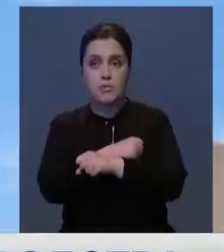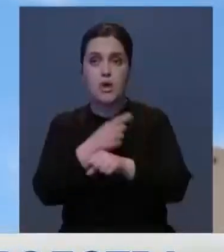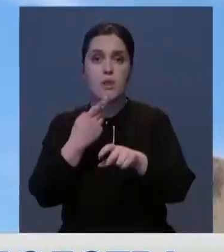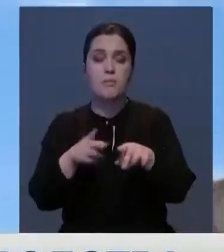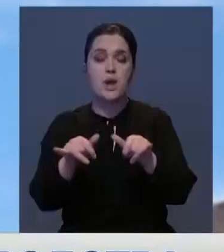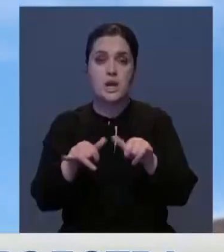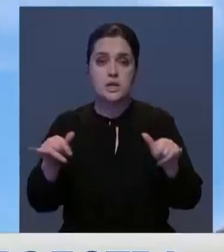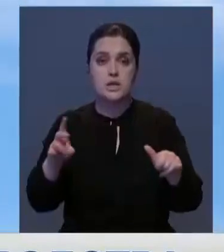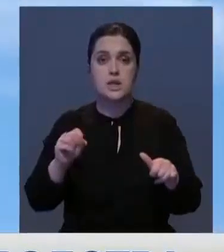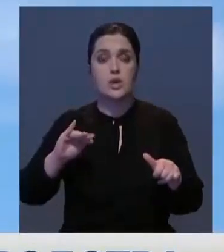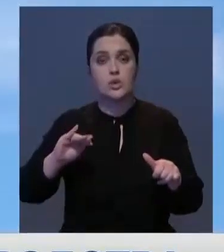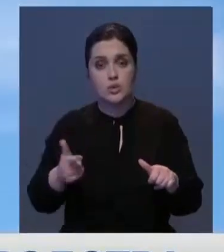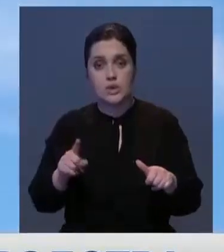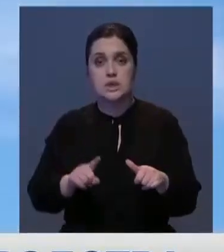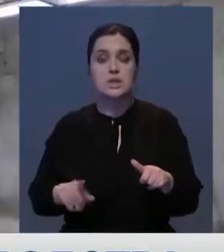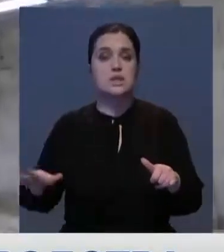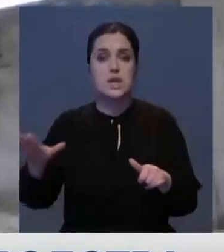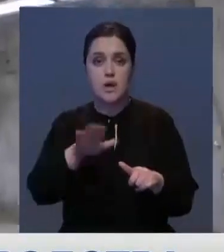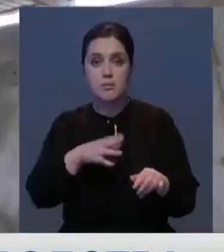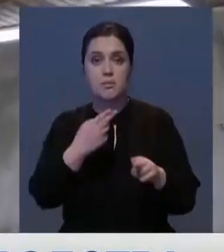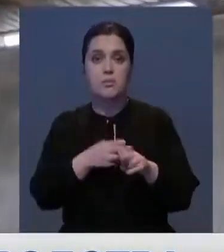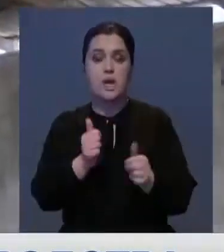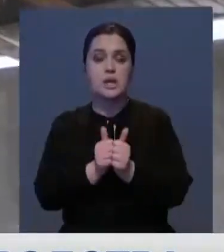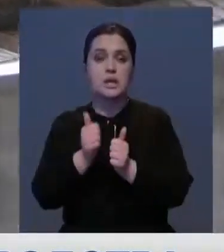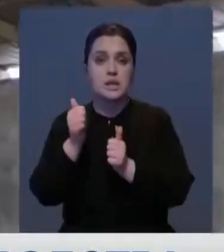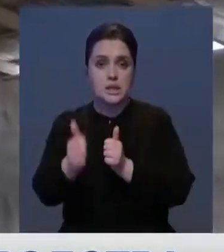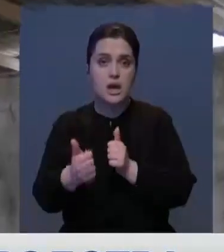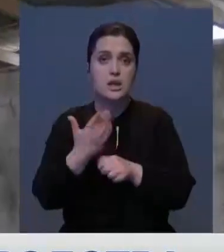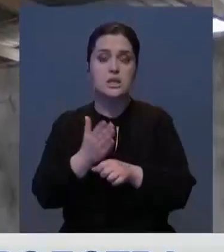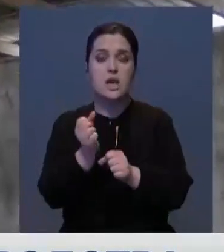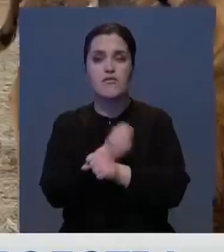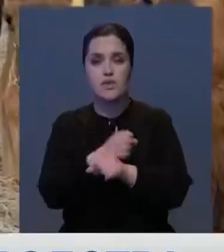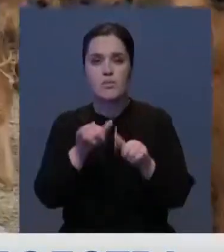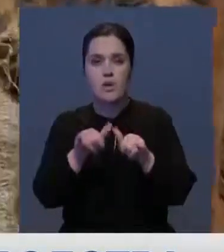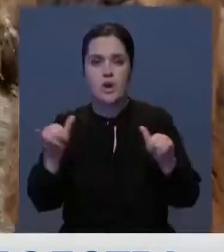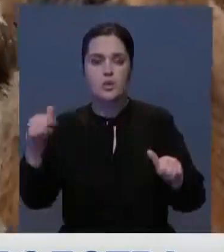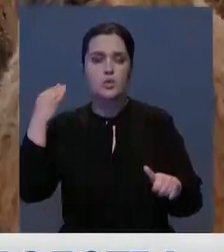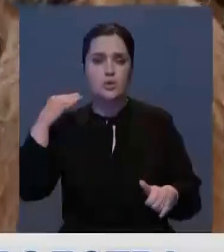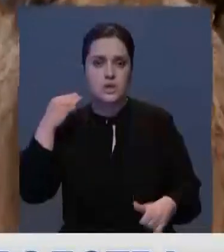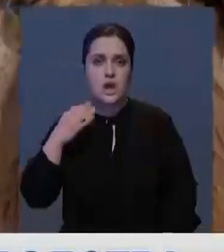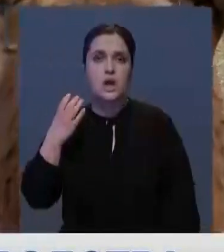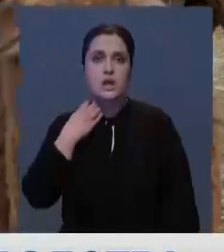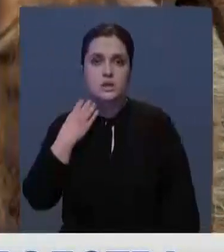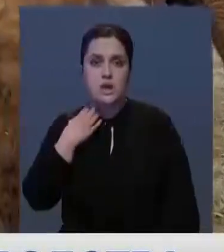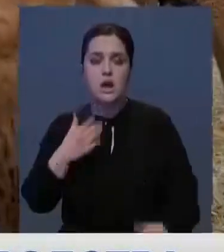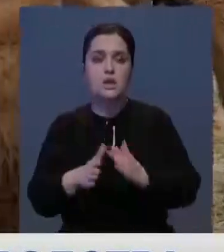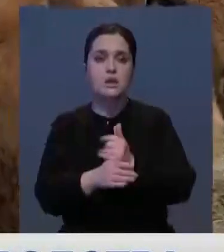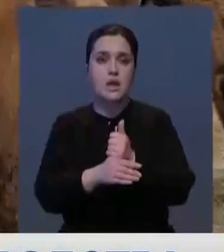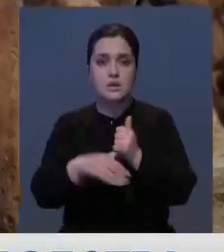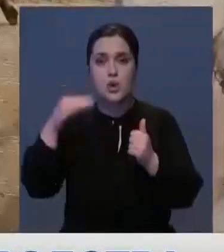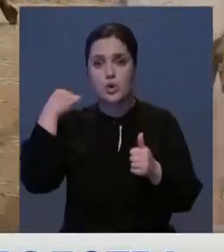преимущественно на юге и западе страны. Признанные лидеры в области верблюдоводства – Туркестанская, Казалардинская, Атарауская,